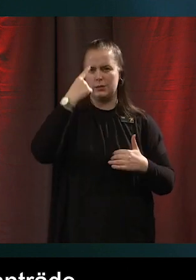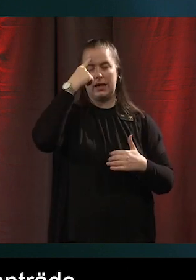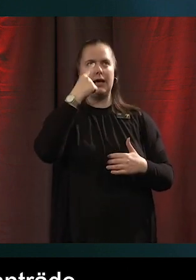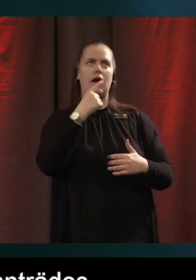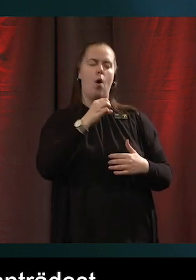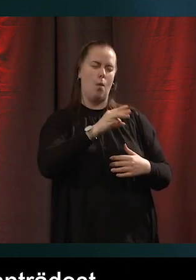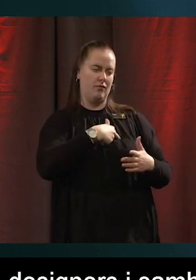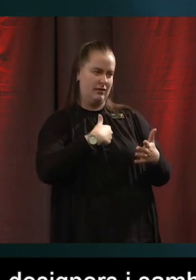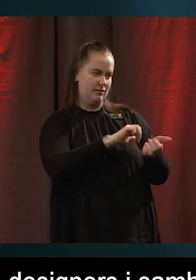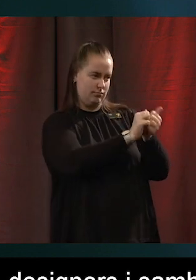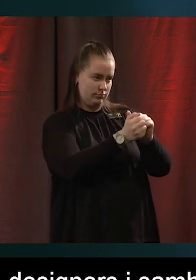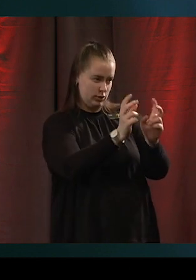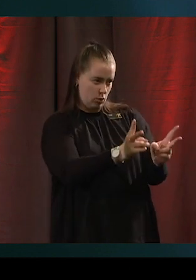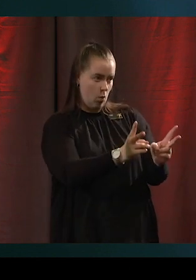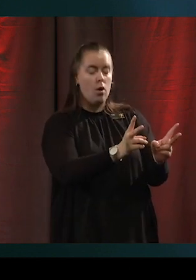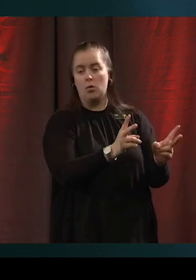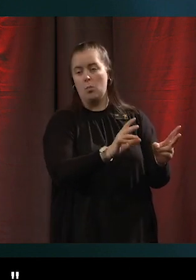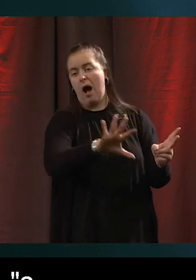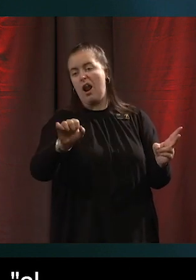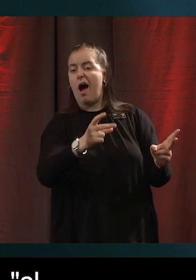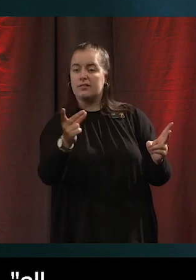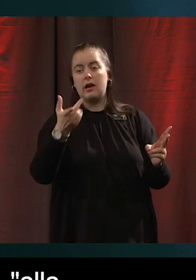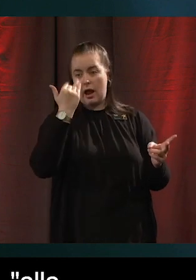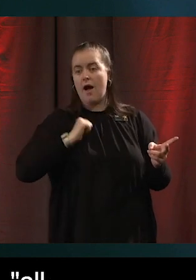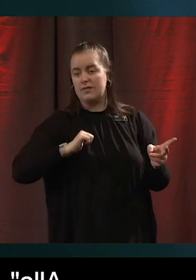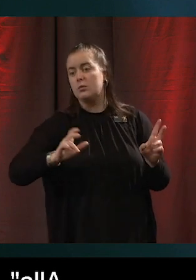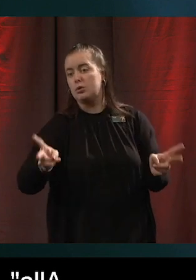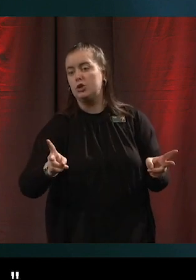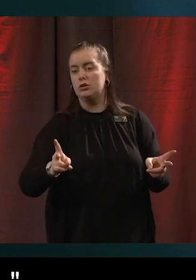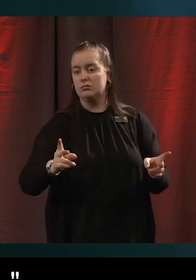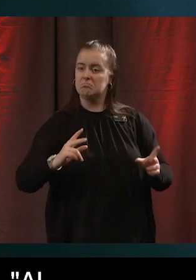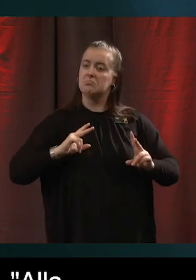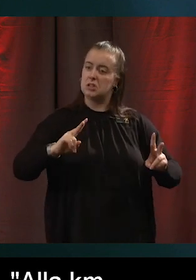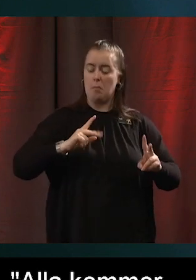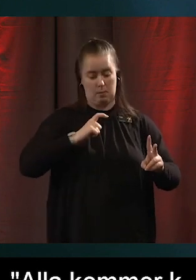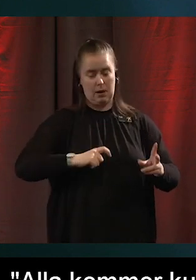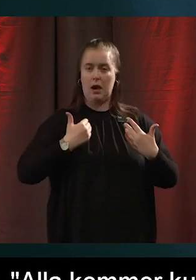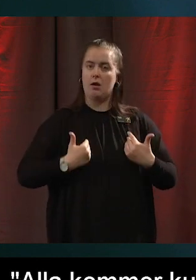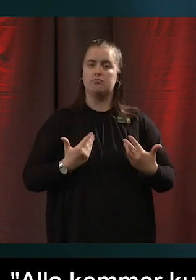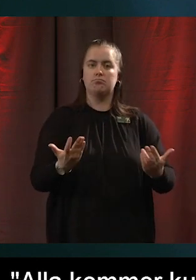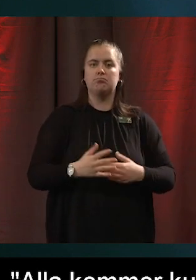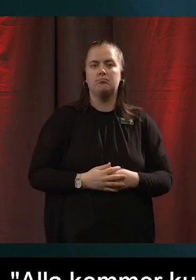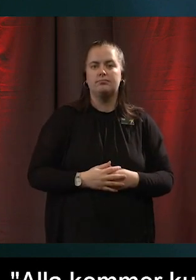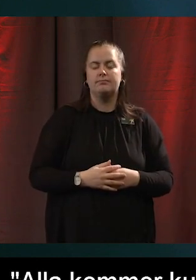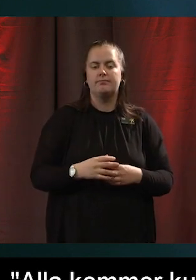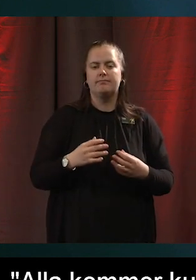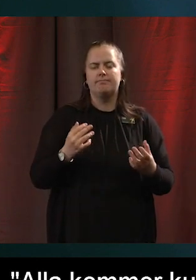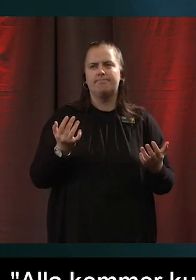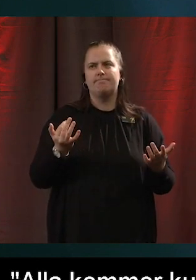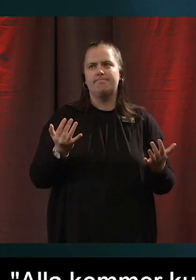här så kommer ju alla, alla kommer att kunna fixa det. de ser väl ut ungefär som mig. Och det här,